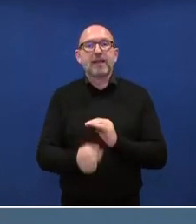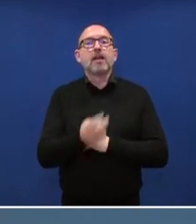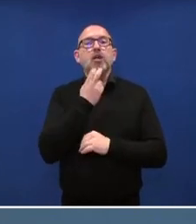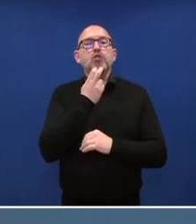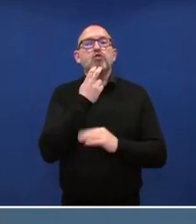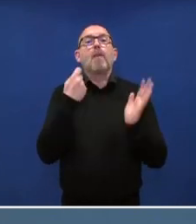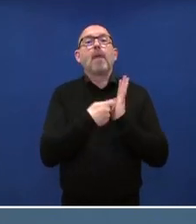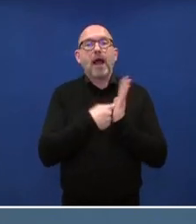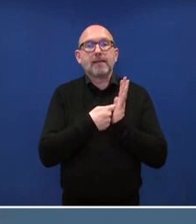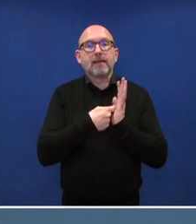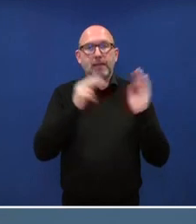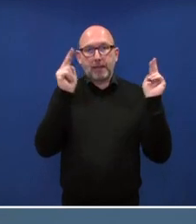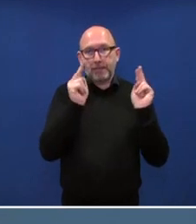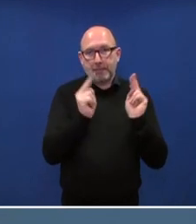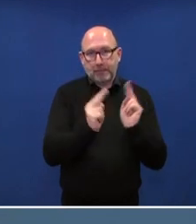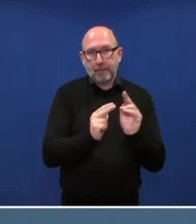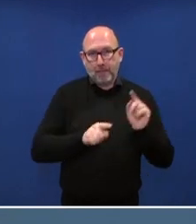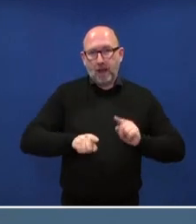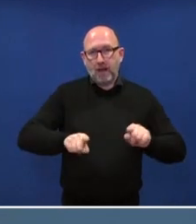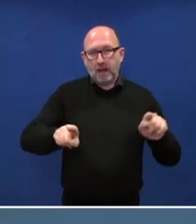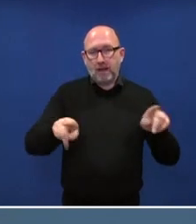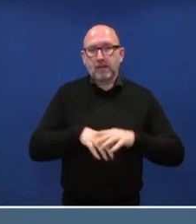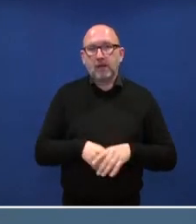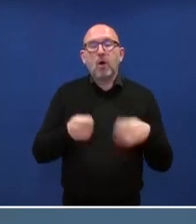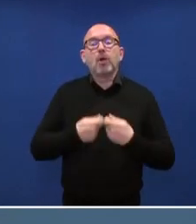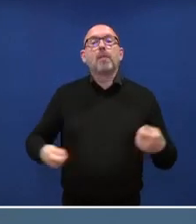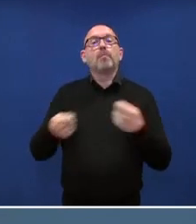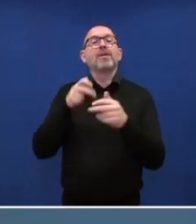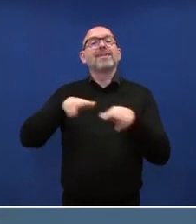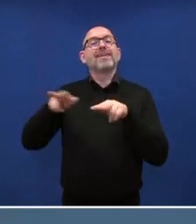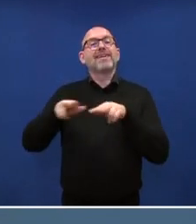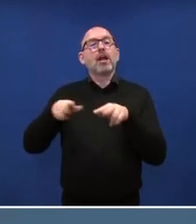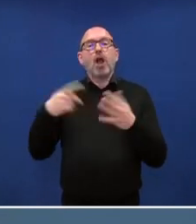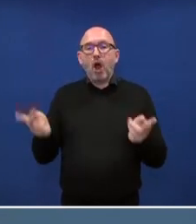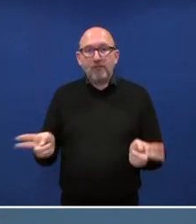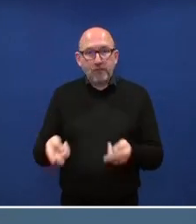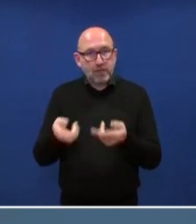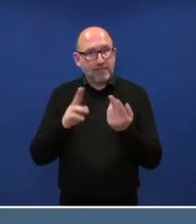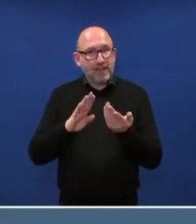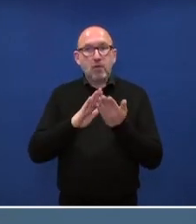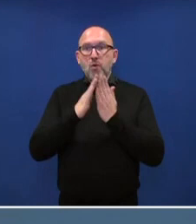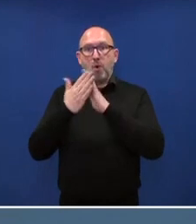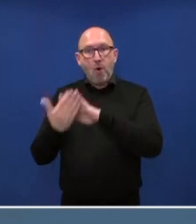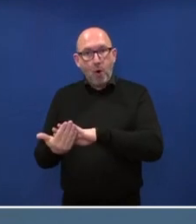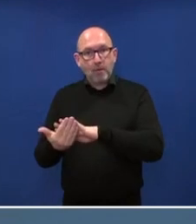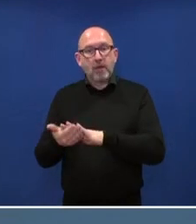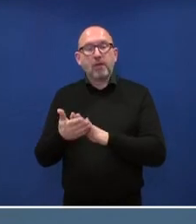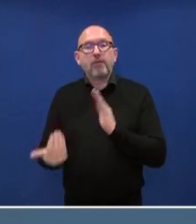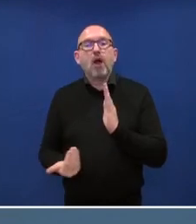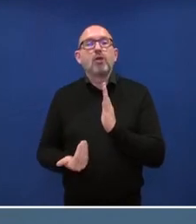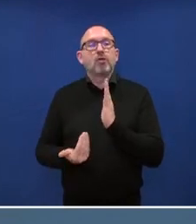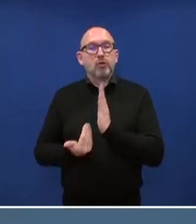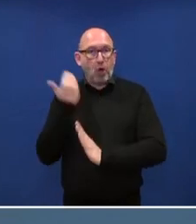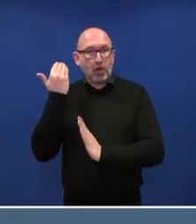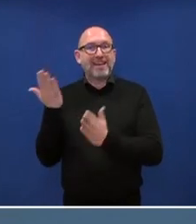gesenkt. Und wir fördern als Bundesregierung ja auch den Umstieg auf neue klimafreundlichere